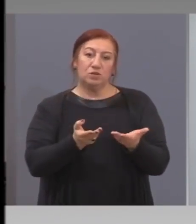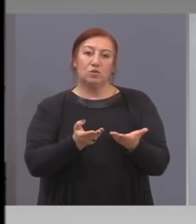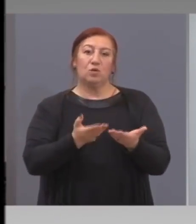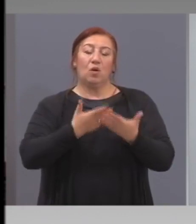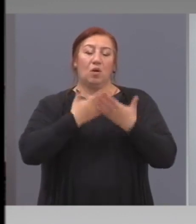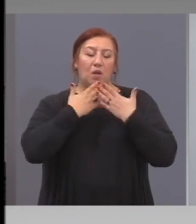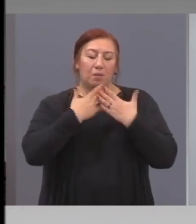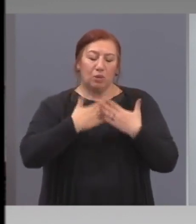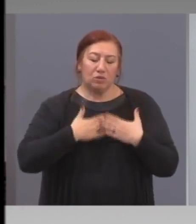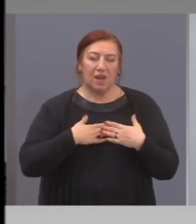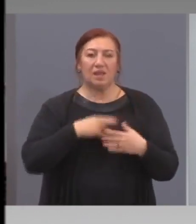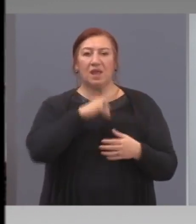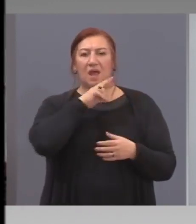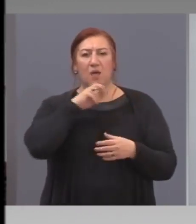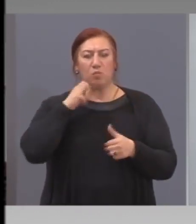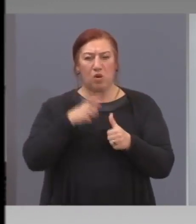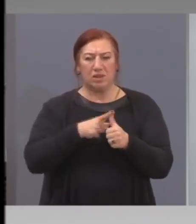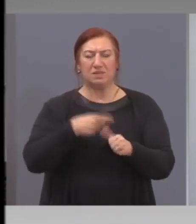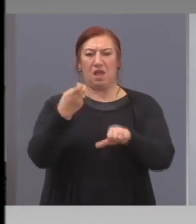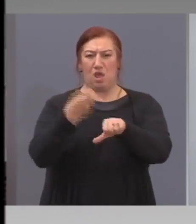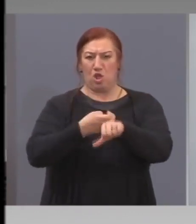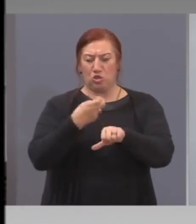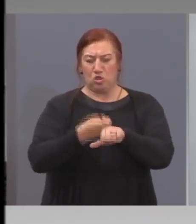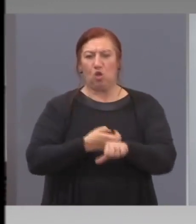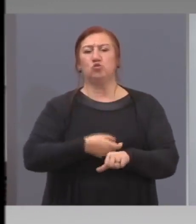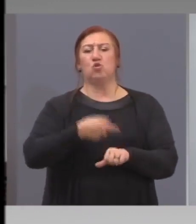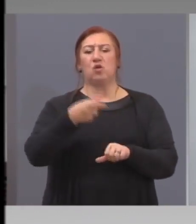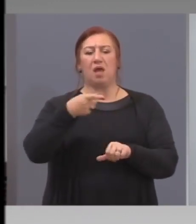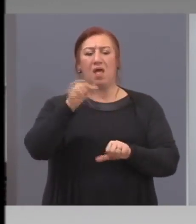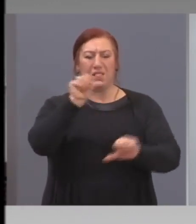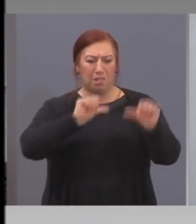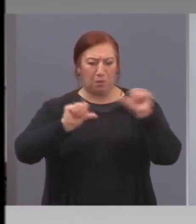и на полица, и на доктори, и на лекари, и лаборанти, сестри,